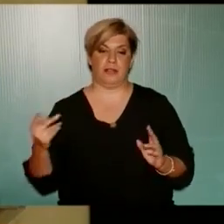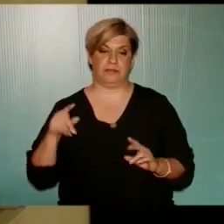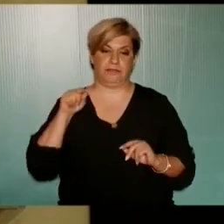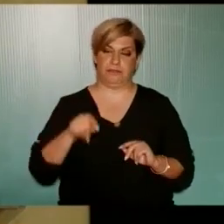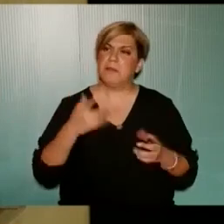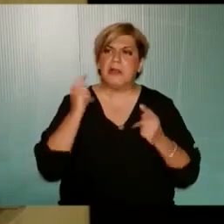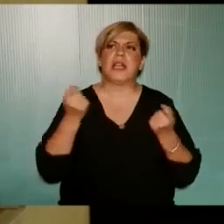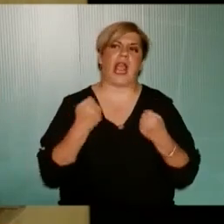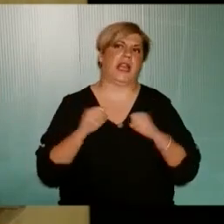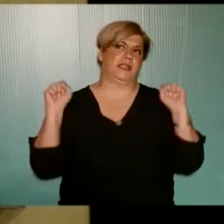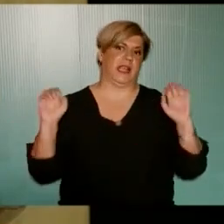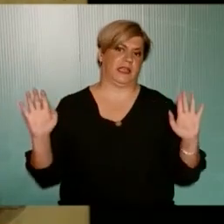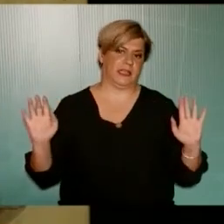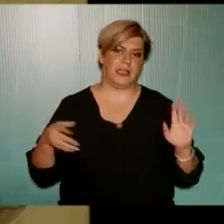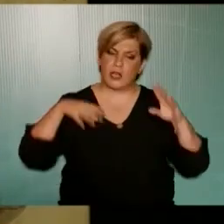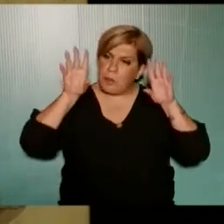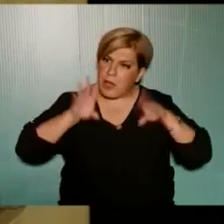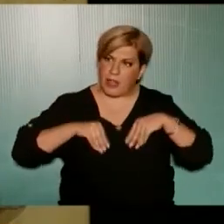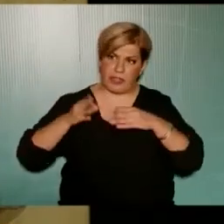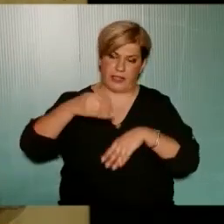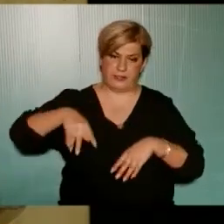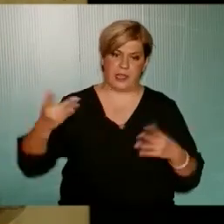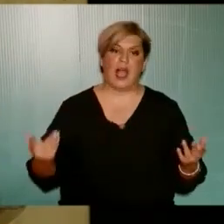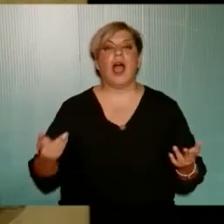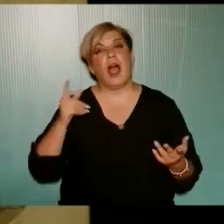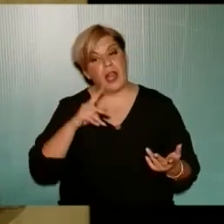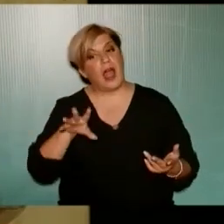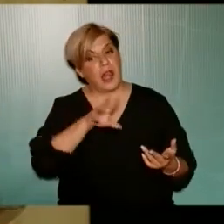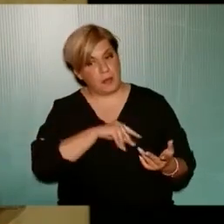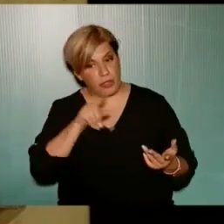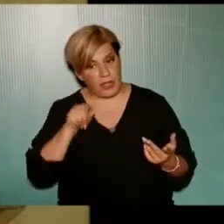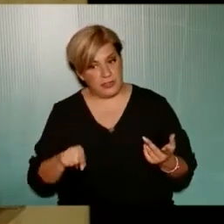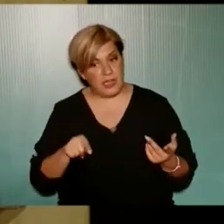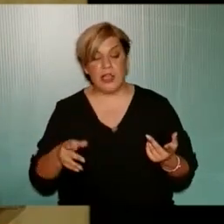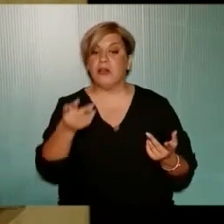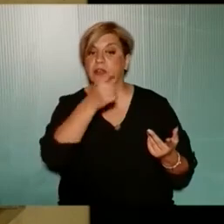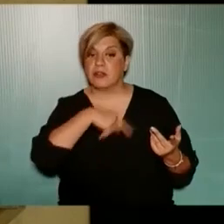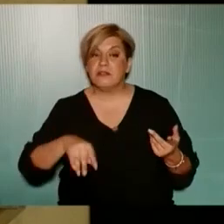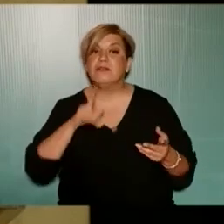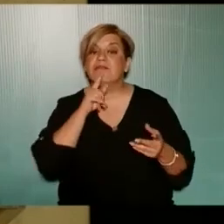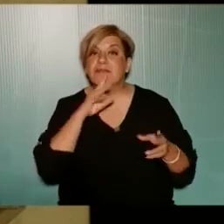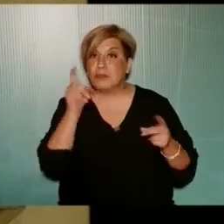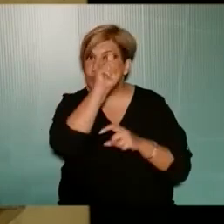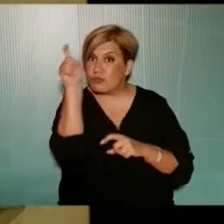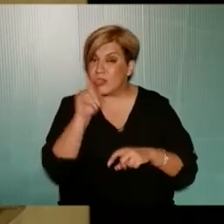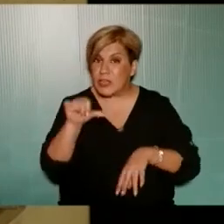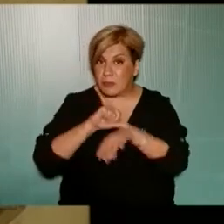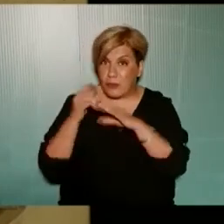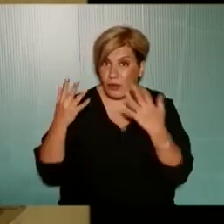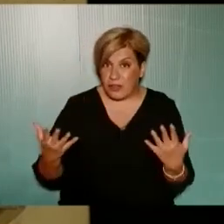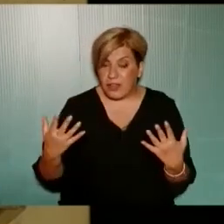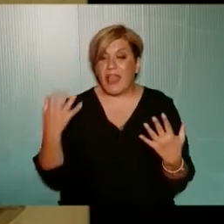Και καλά κάνετε και να το παραδέχεστε. Αλλά να αποδέχετε ότι αυτή η κατάσταση που βιώνει η πόλη